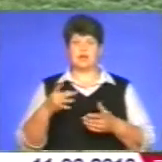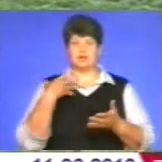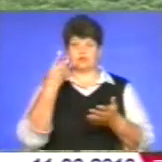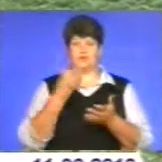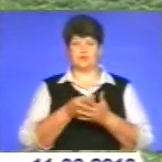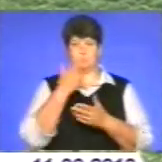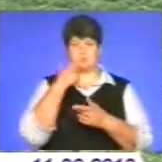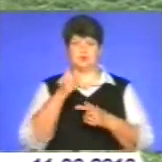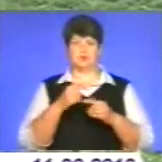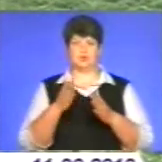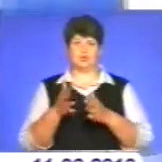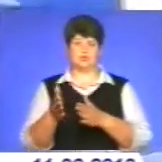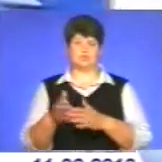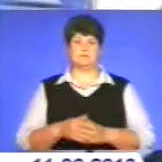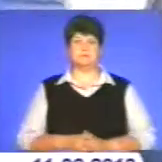русло.